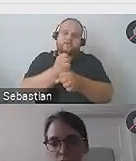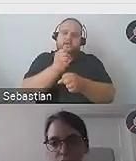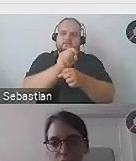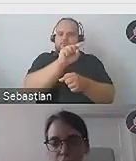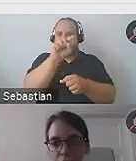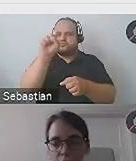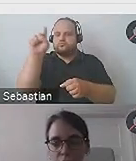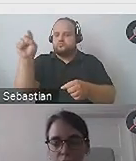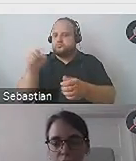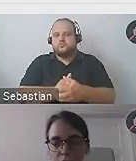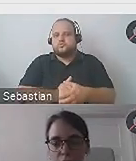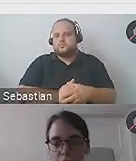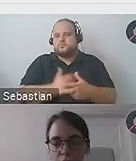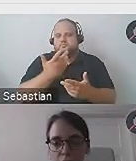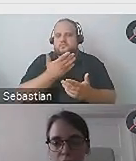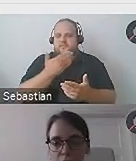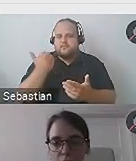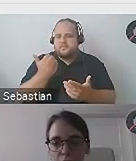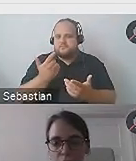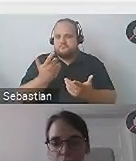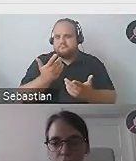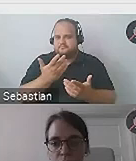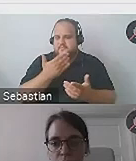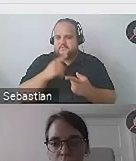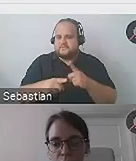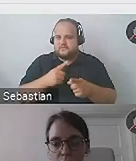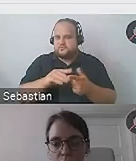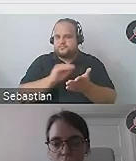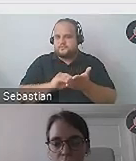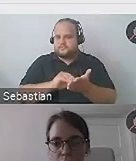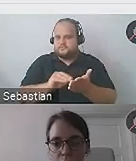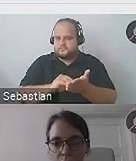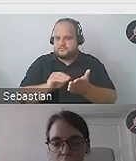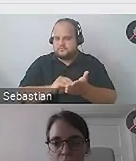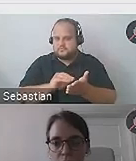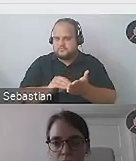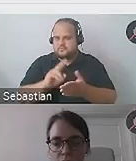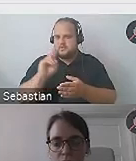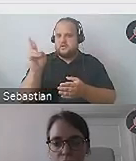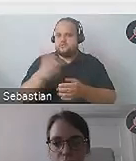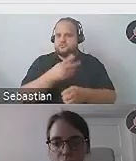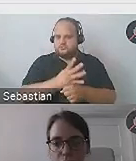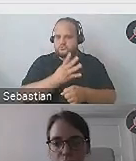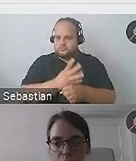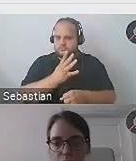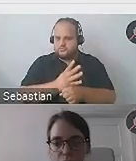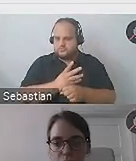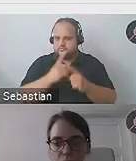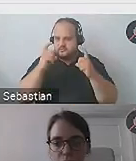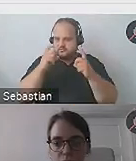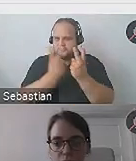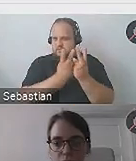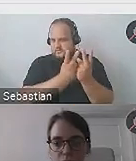pracę Z, no to wtedy nie ma żadnego sensu pisać opisy alternatywne do każdego z 40 prawie że identycznych